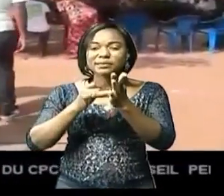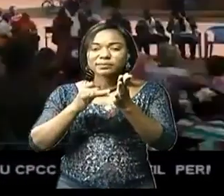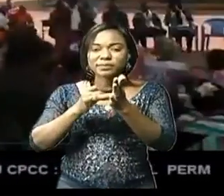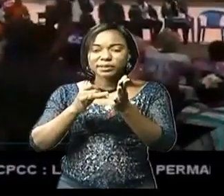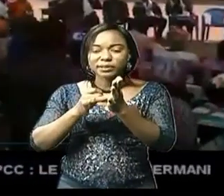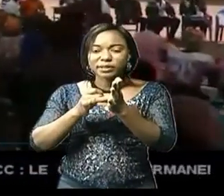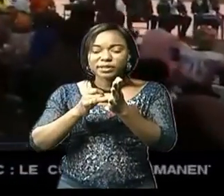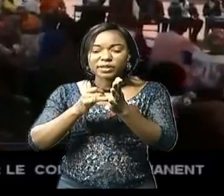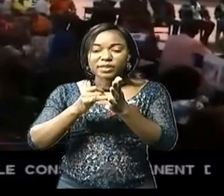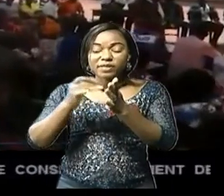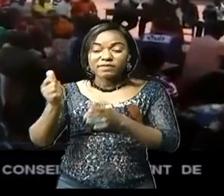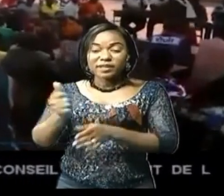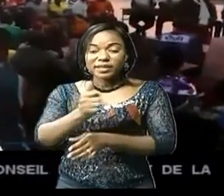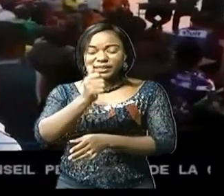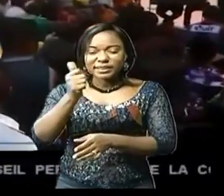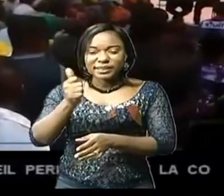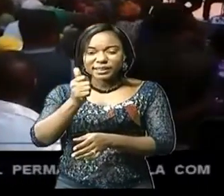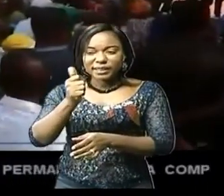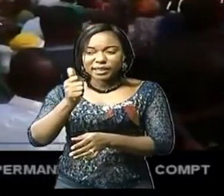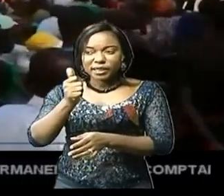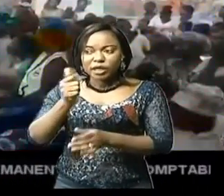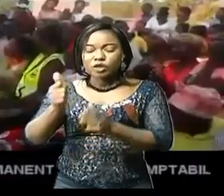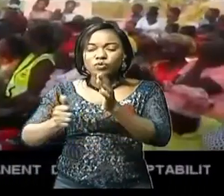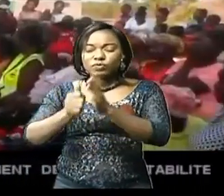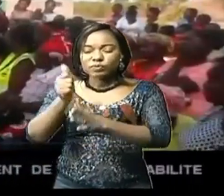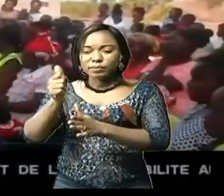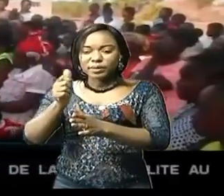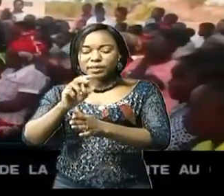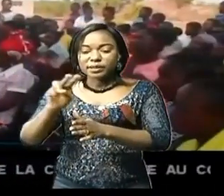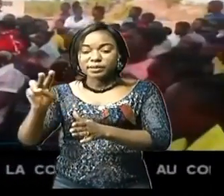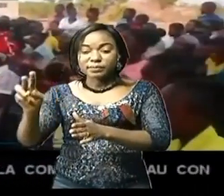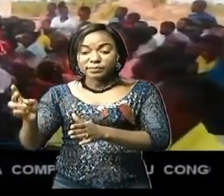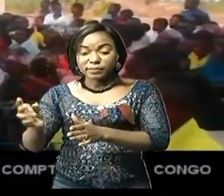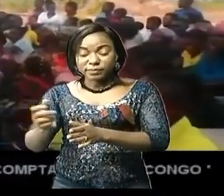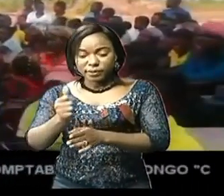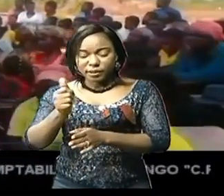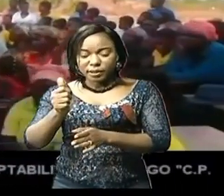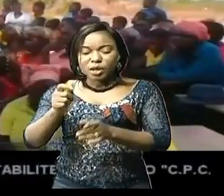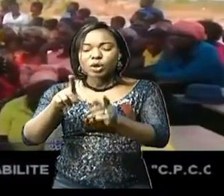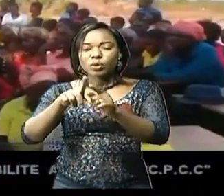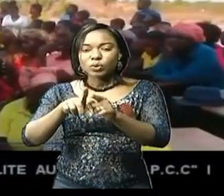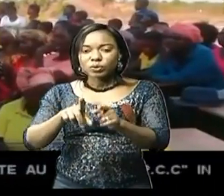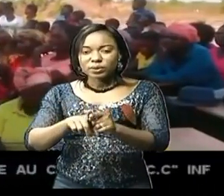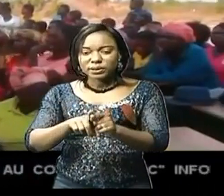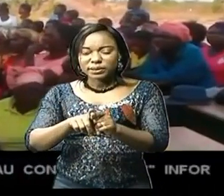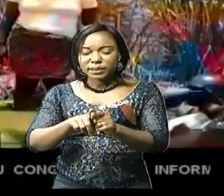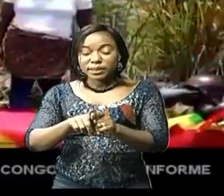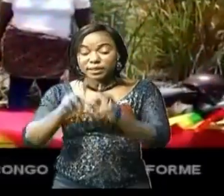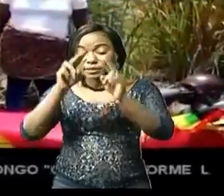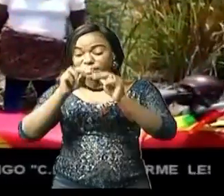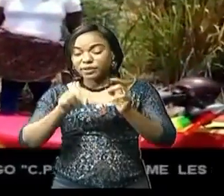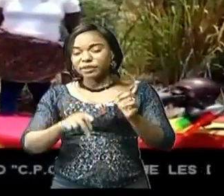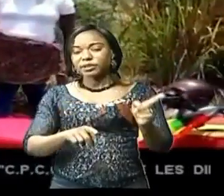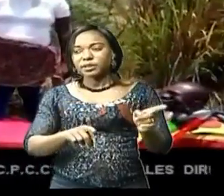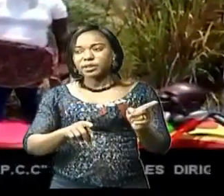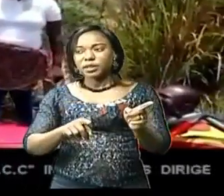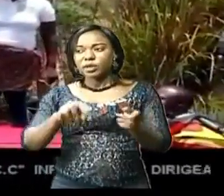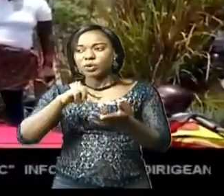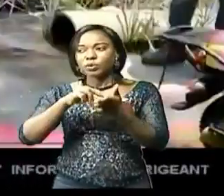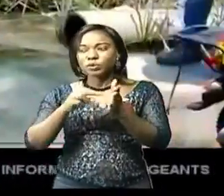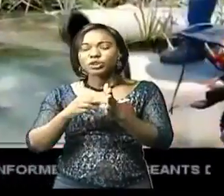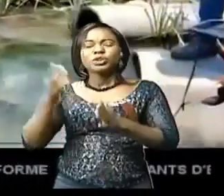2021 les habitants du village Sela, situé à une trentaine de kilomètres de la ville de Louboumbachi, victime de la pollution